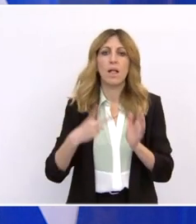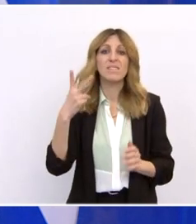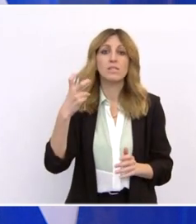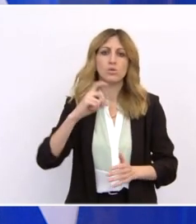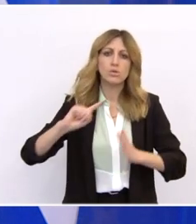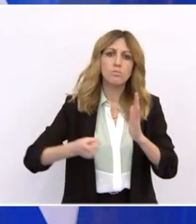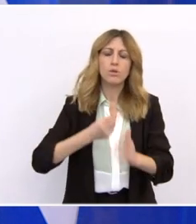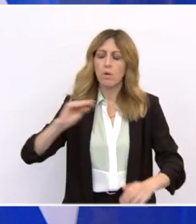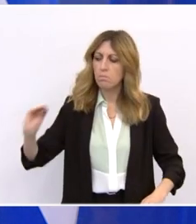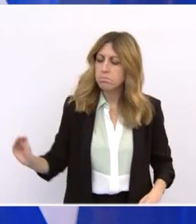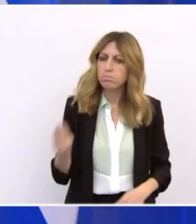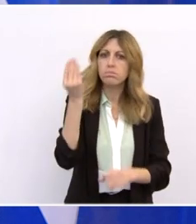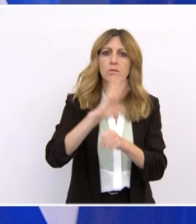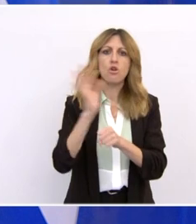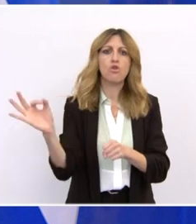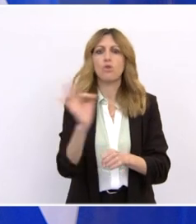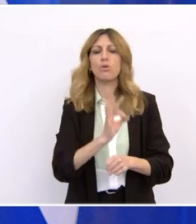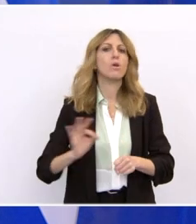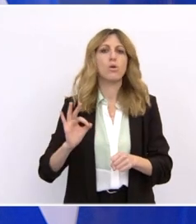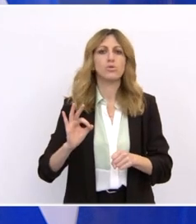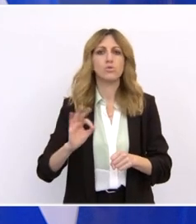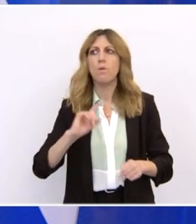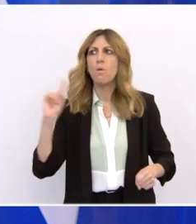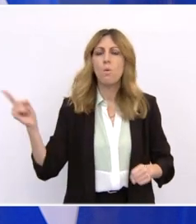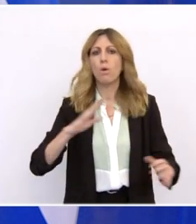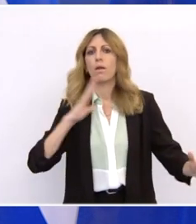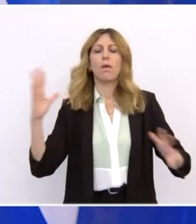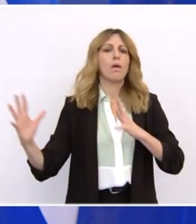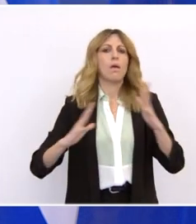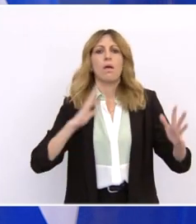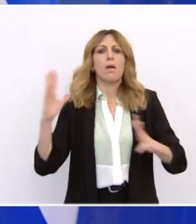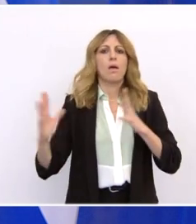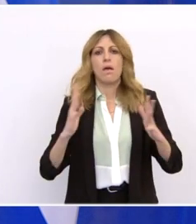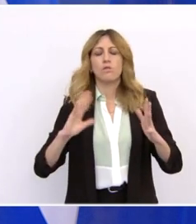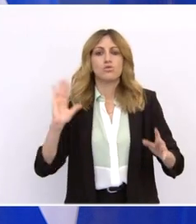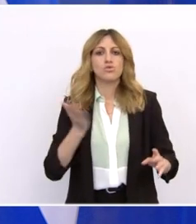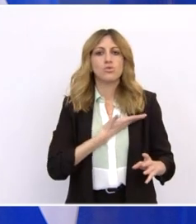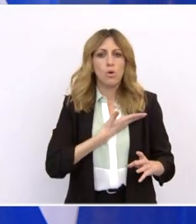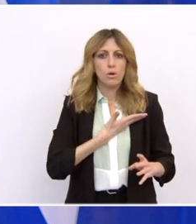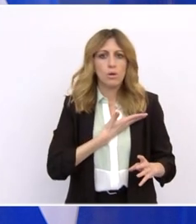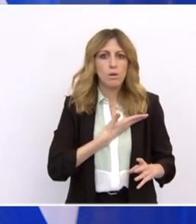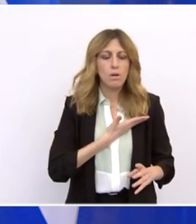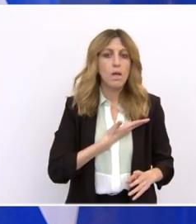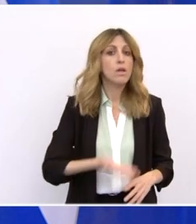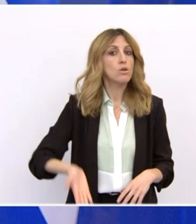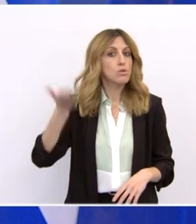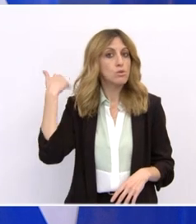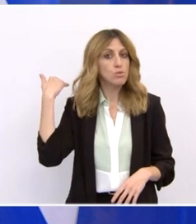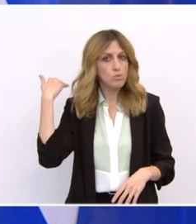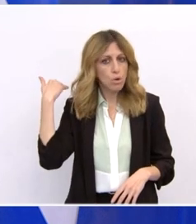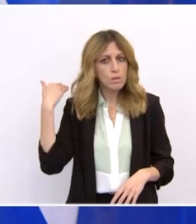μόλις μας είχε χτυπήσει η πανδημία. Τότε, με μια τολμηρή